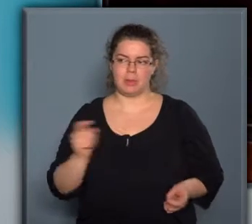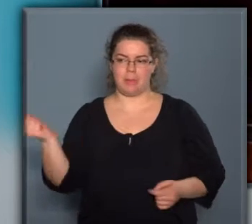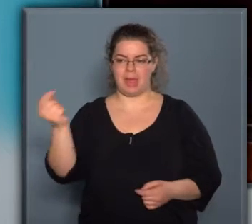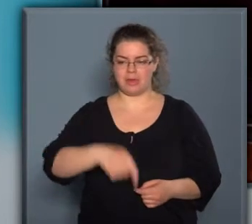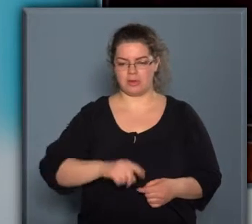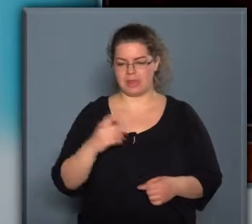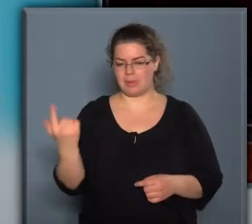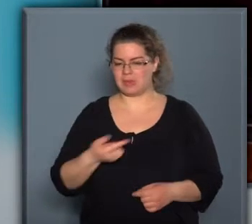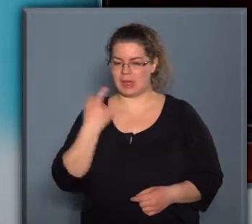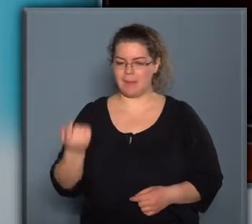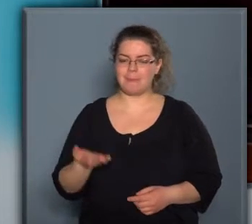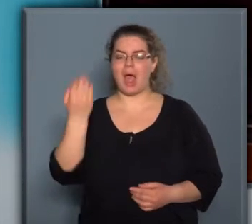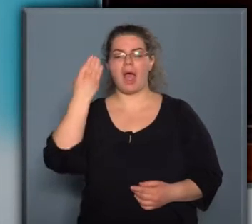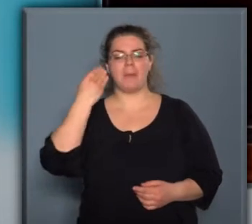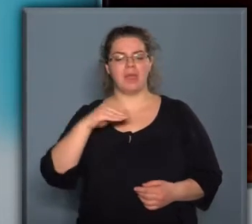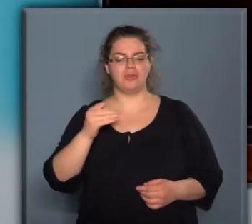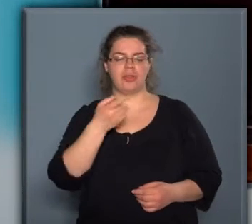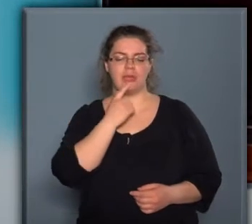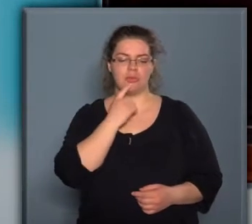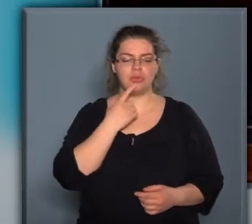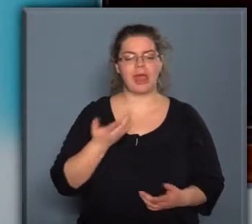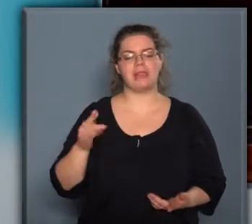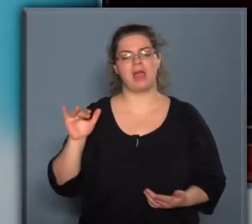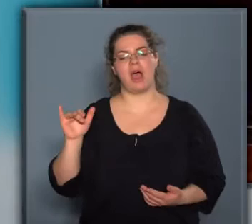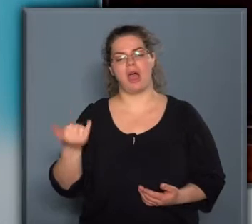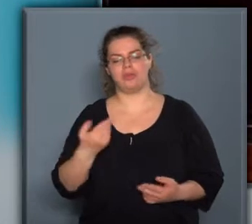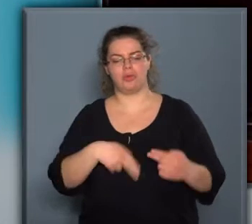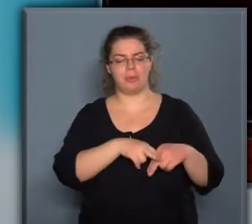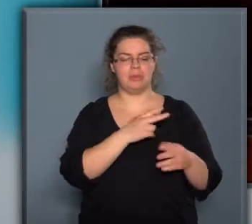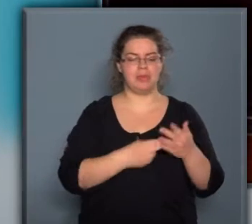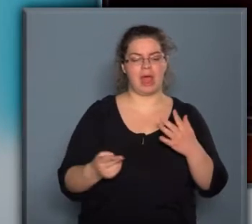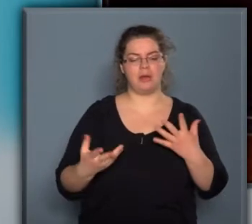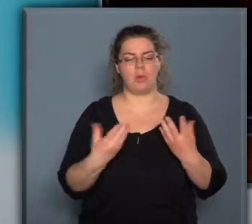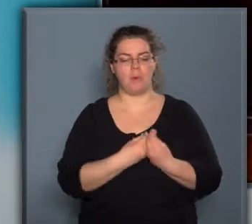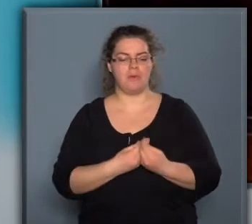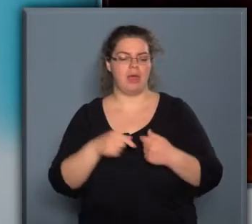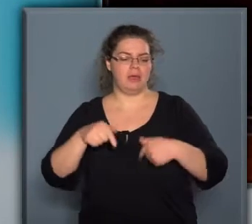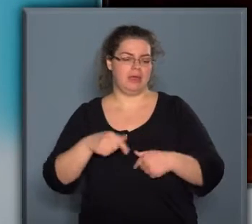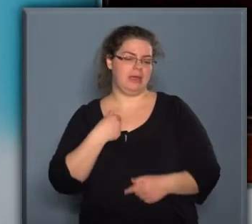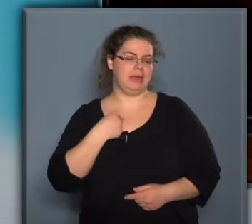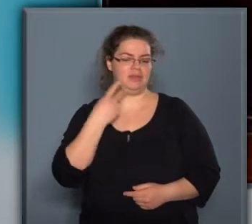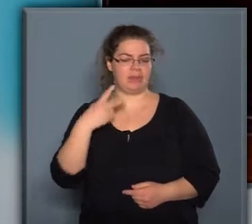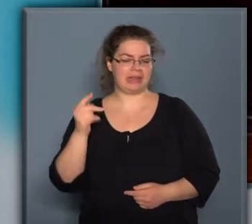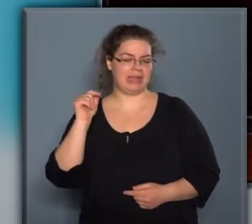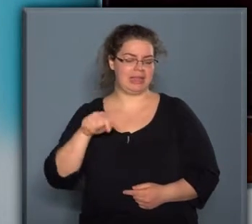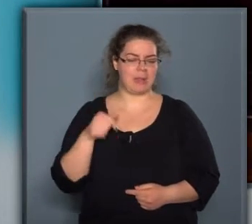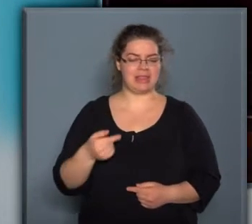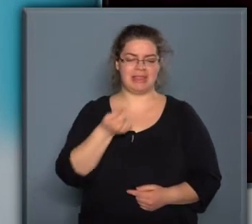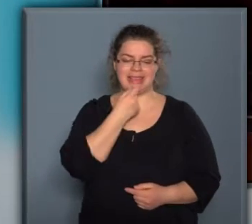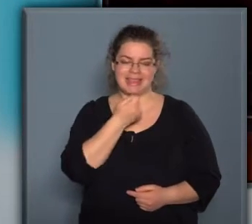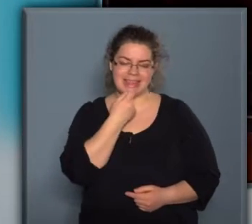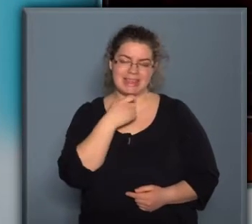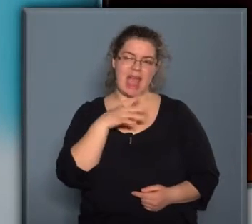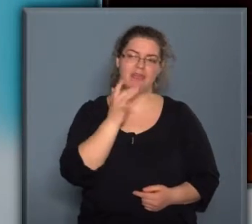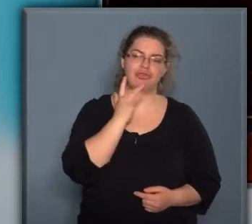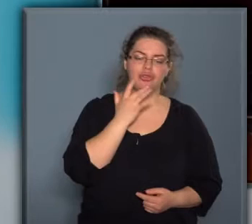terembe, a Mester Cukrász úrral és a többi bírálóval, a polgármester urakkal, én is megtekinthettem ezeket az étel,